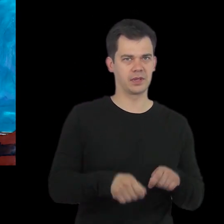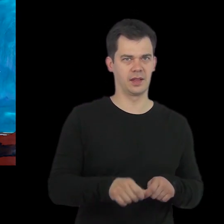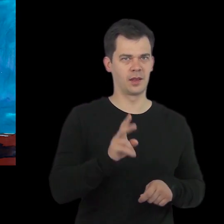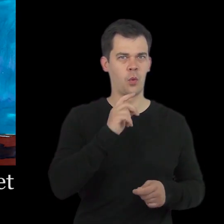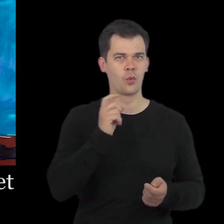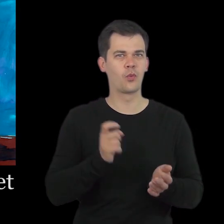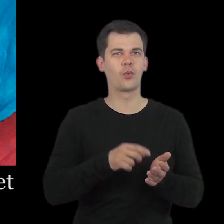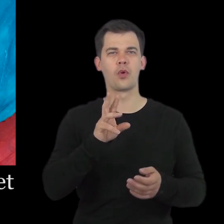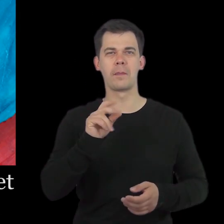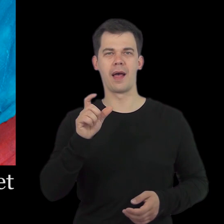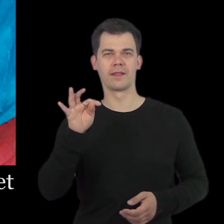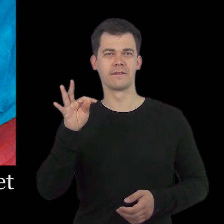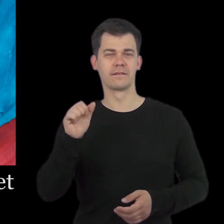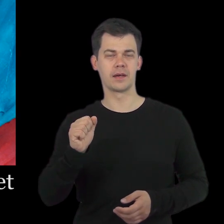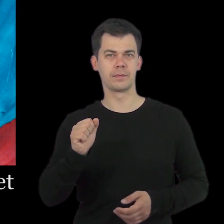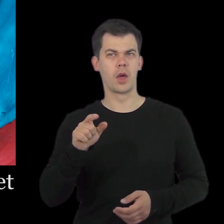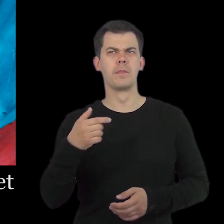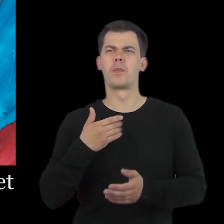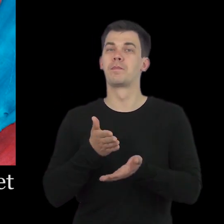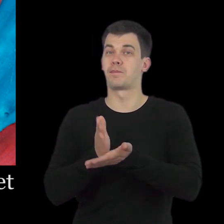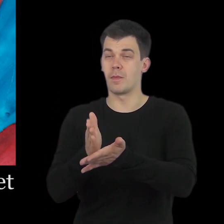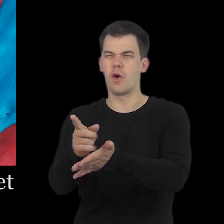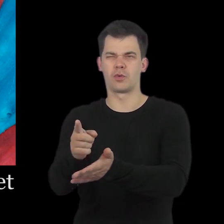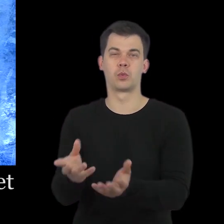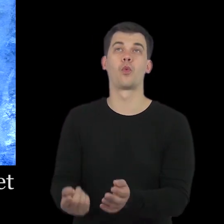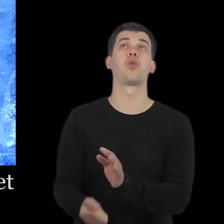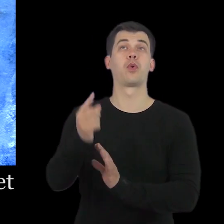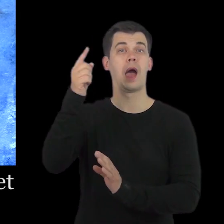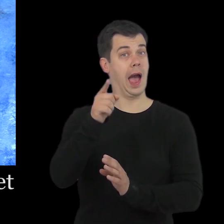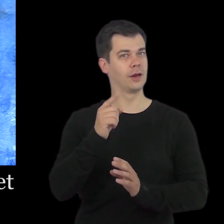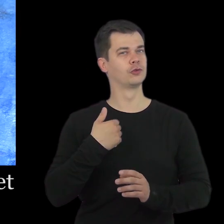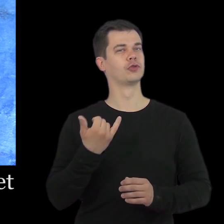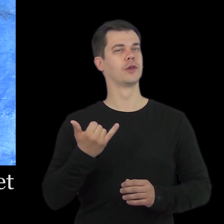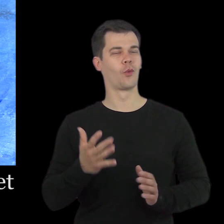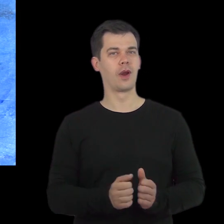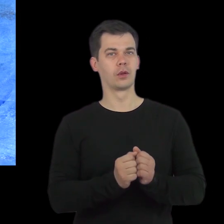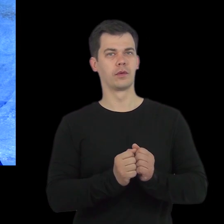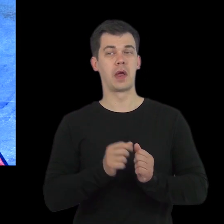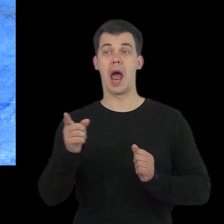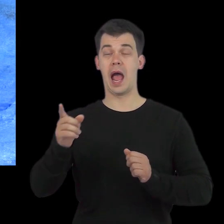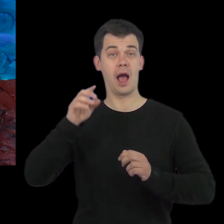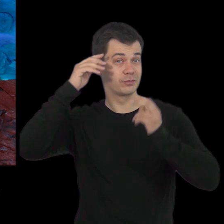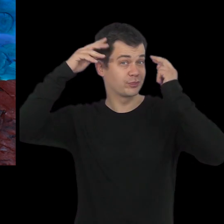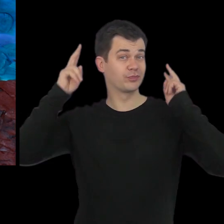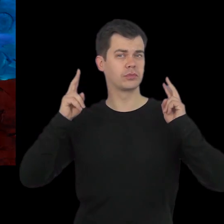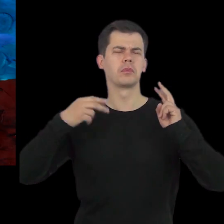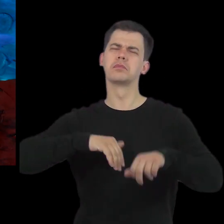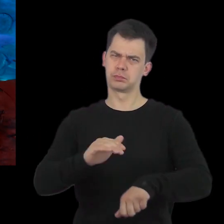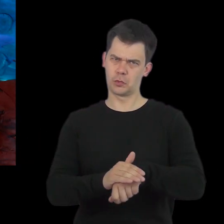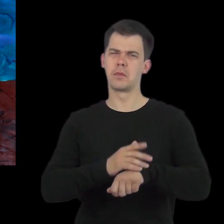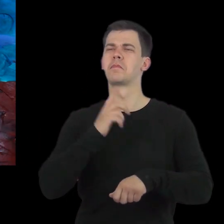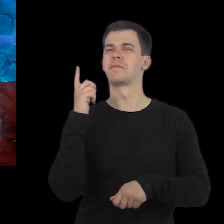zamian za zdjęcie zaklęcia obiecała mu pomoc w powrocie na powierzchnię i wielką nagrodę. Stańczyk zgodził się i wyruszył w